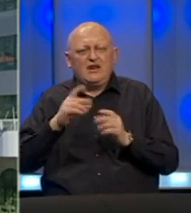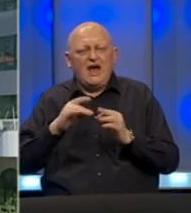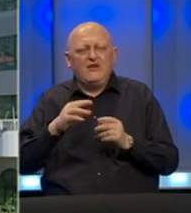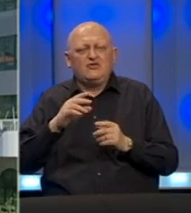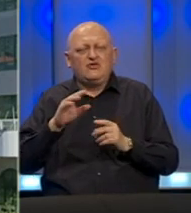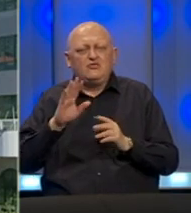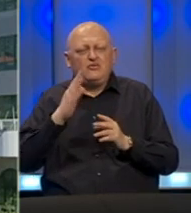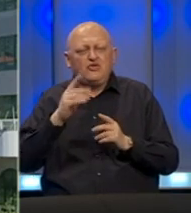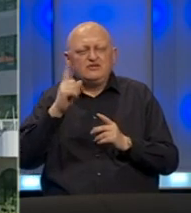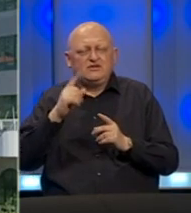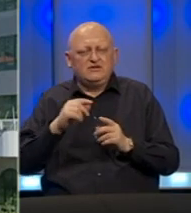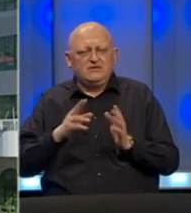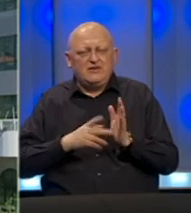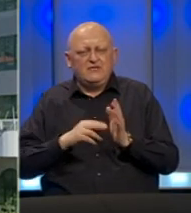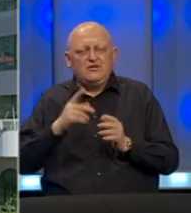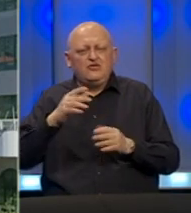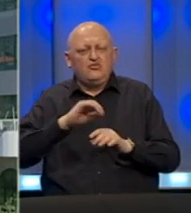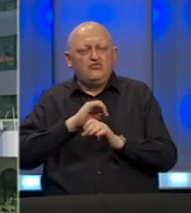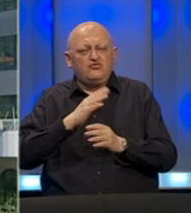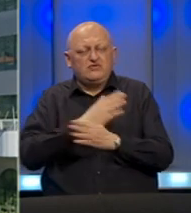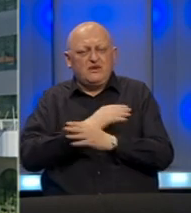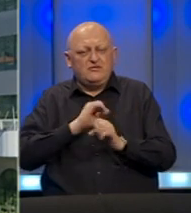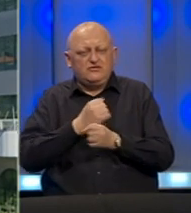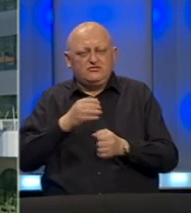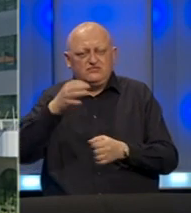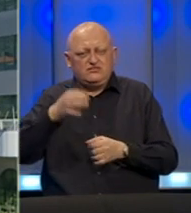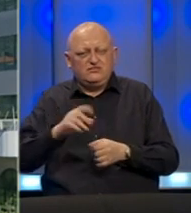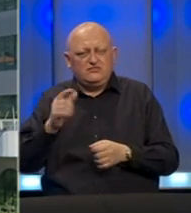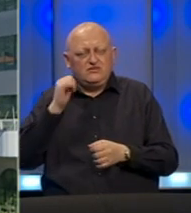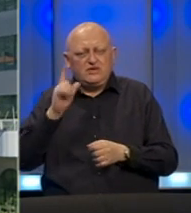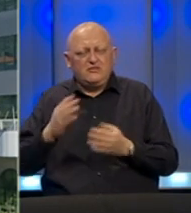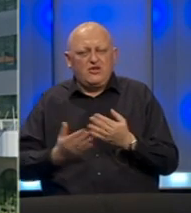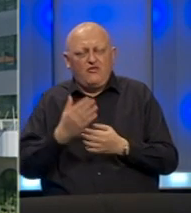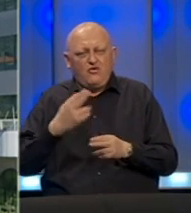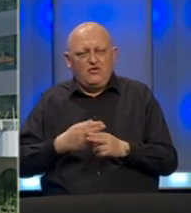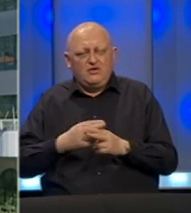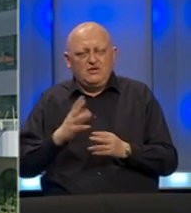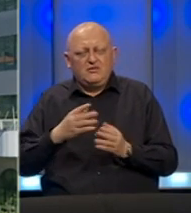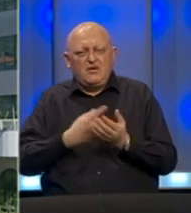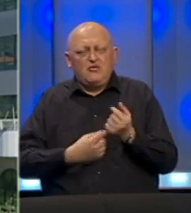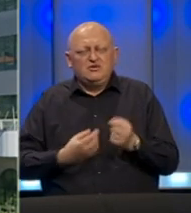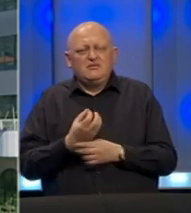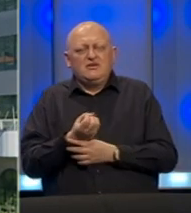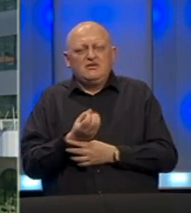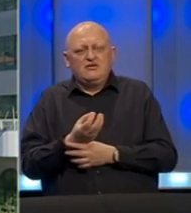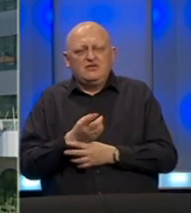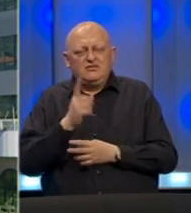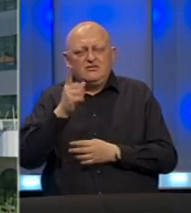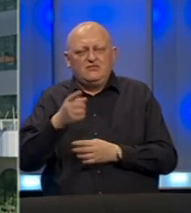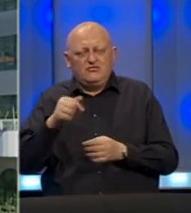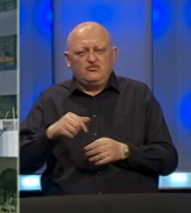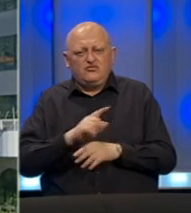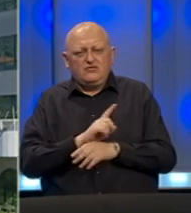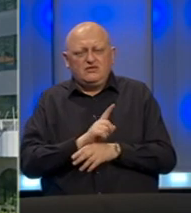prozor rama i neum. U zapadnu Hercegovačkom kantonu od jučer nema novo oboljalih. Prema posljednjim informacijama tamo je u